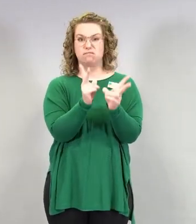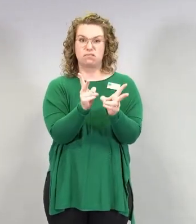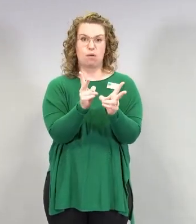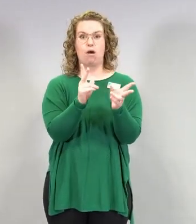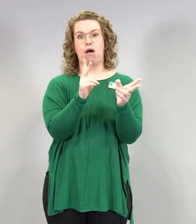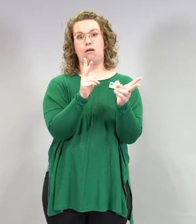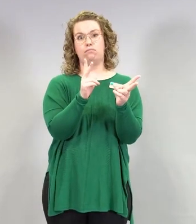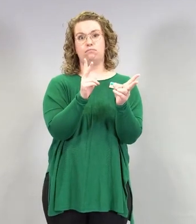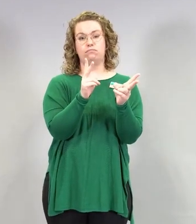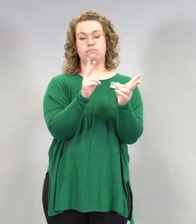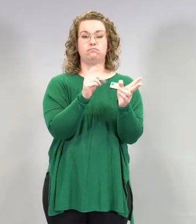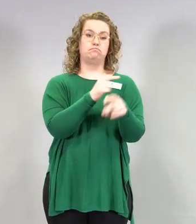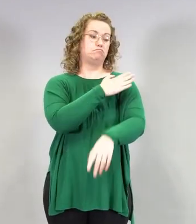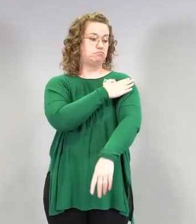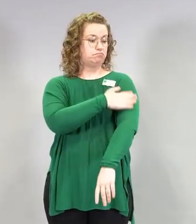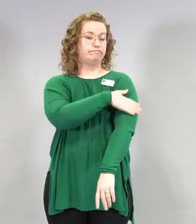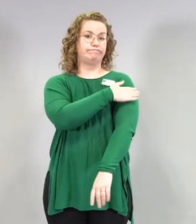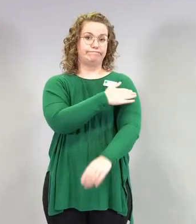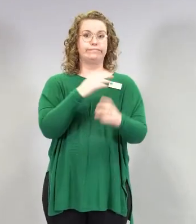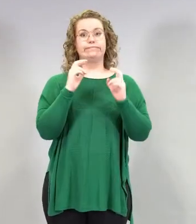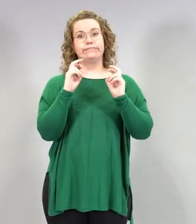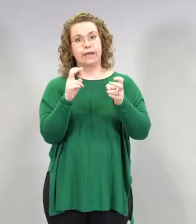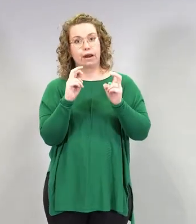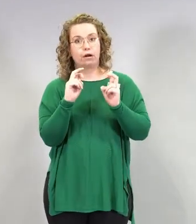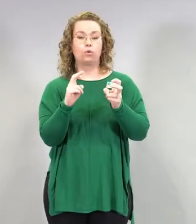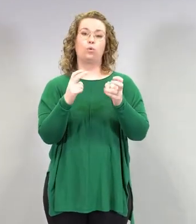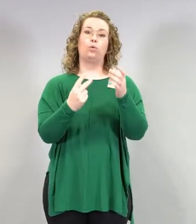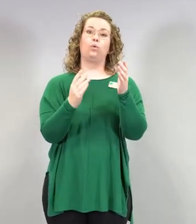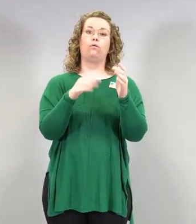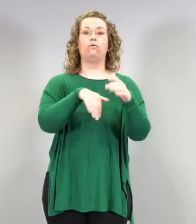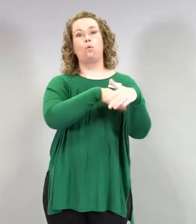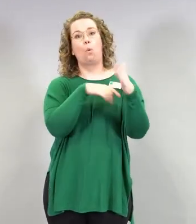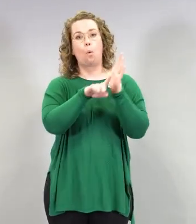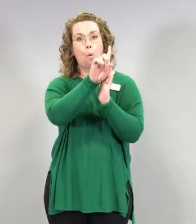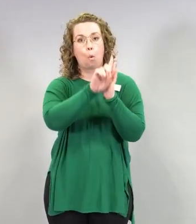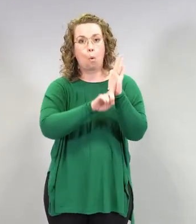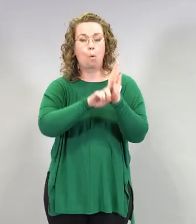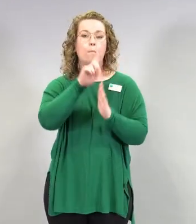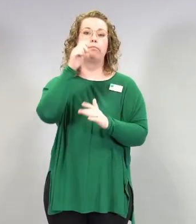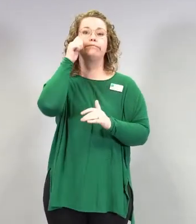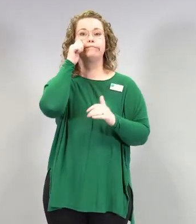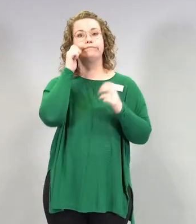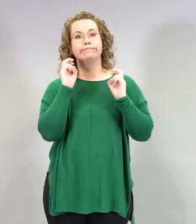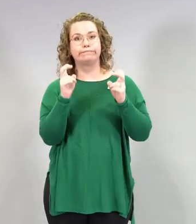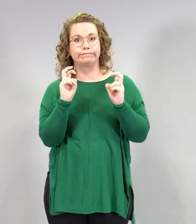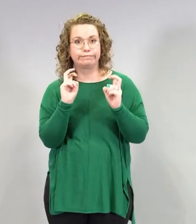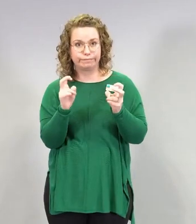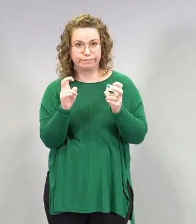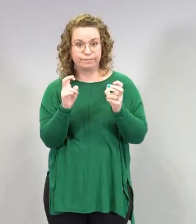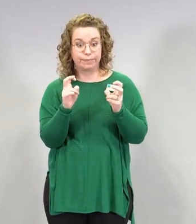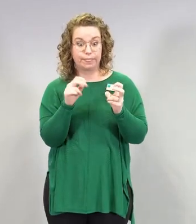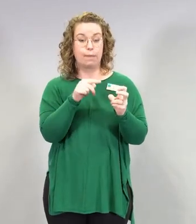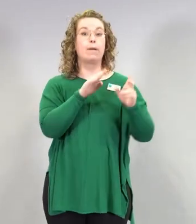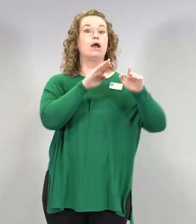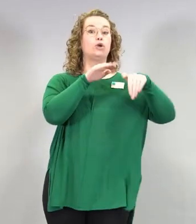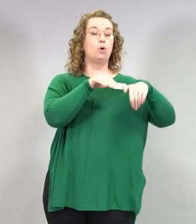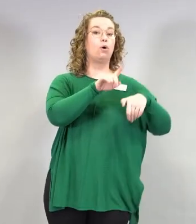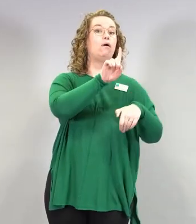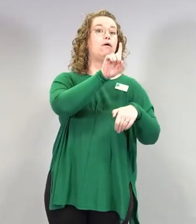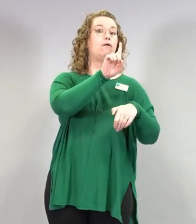kippu, kuume, lihassärky, väsymys. Ja nämä ovat ensimmäisen annoksen kohdalla